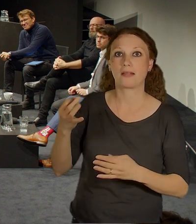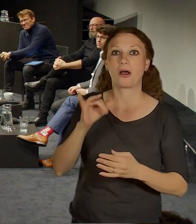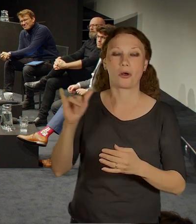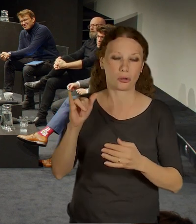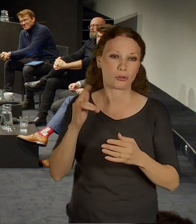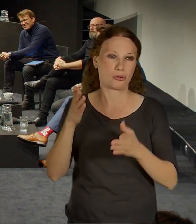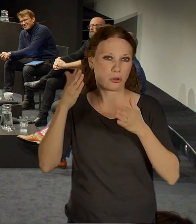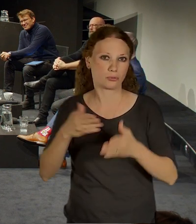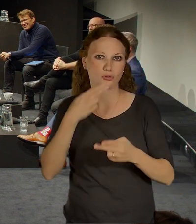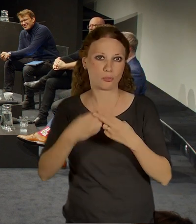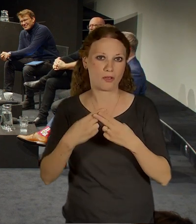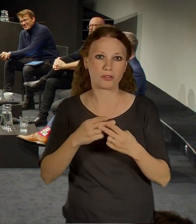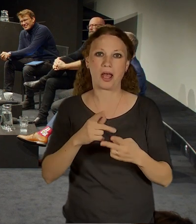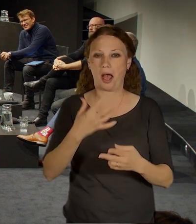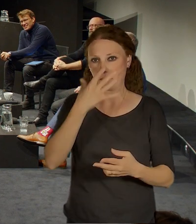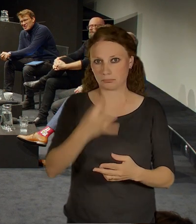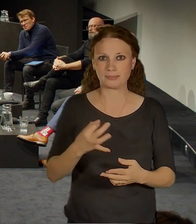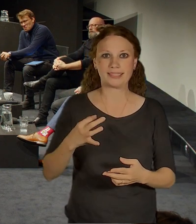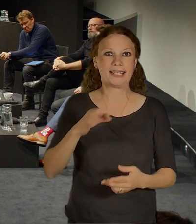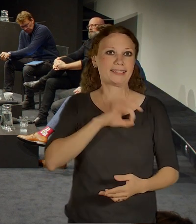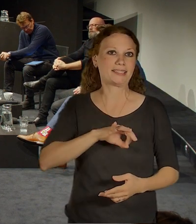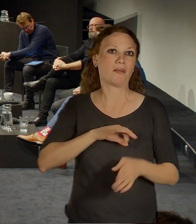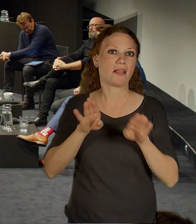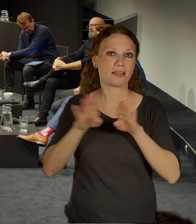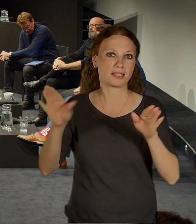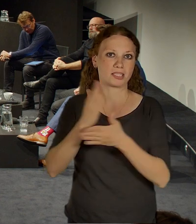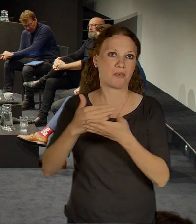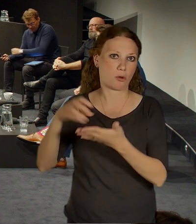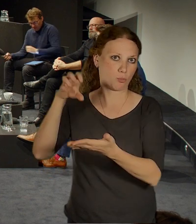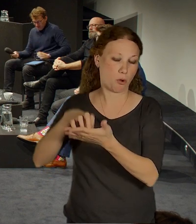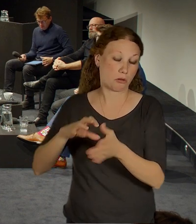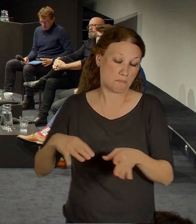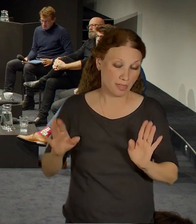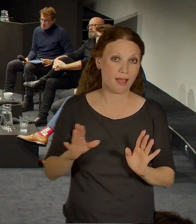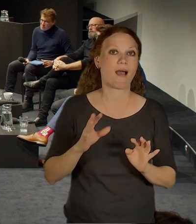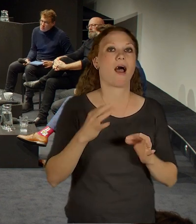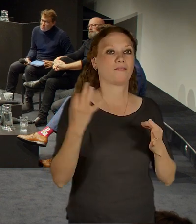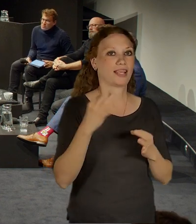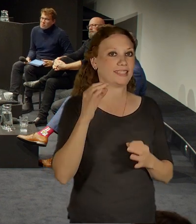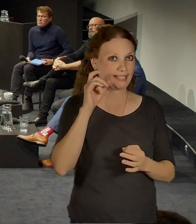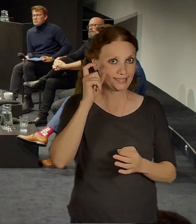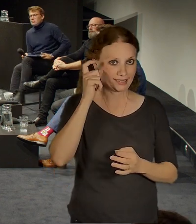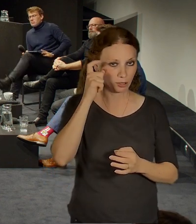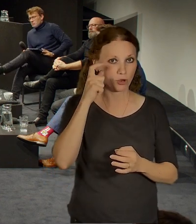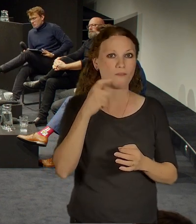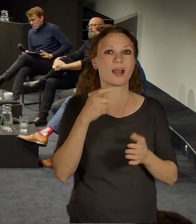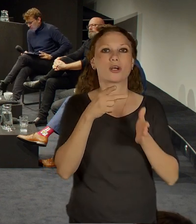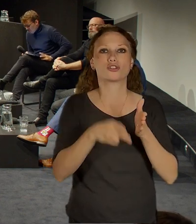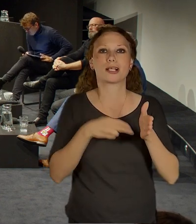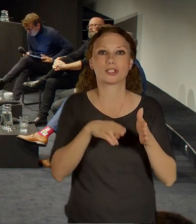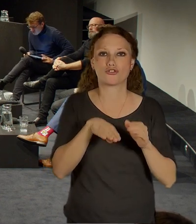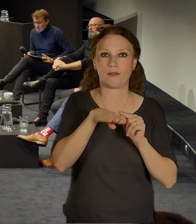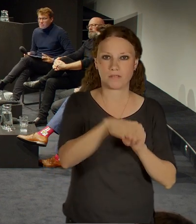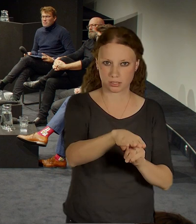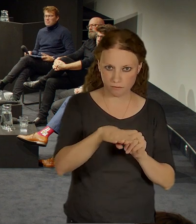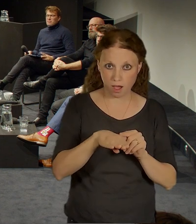pro civilní letectví. A ke smíchovu, Železdiční věstva, počítá se tam i s tím, že se tam